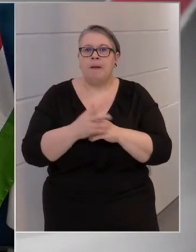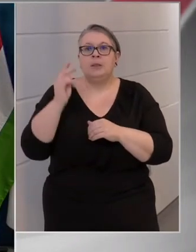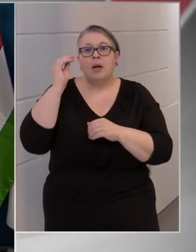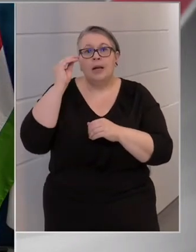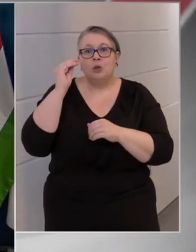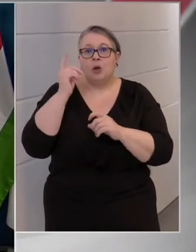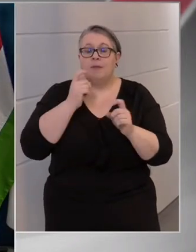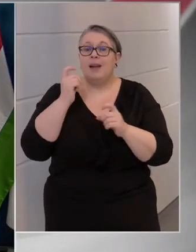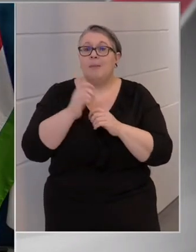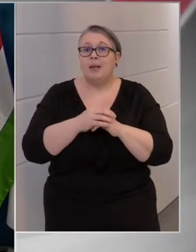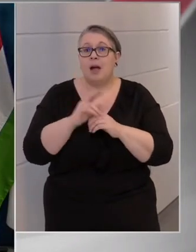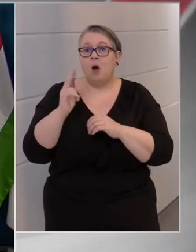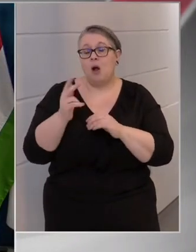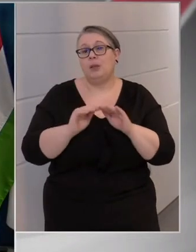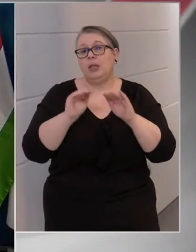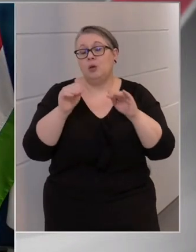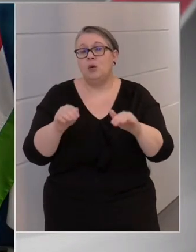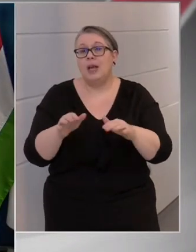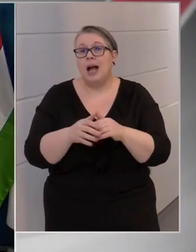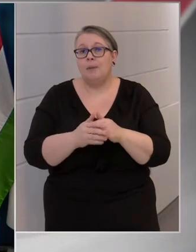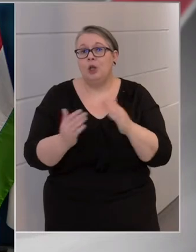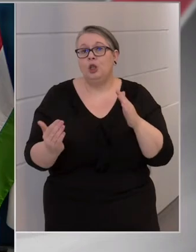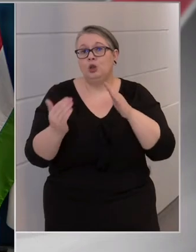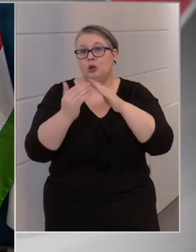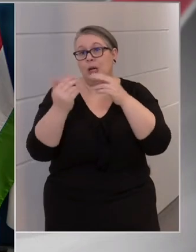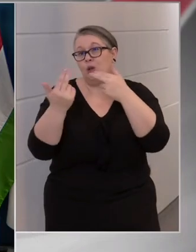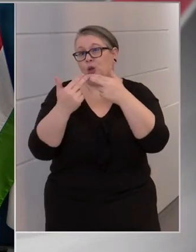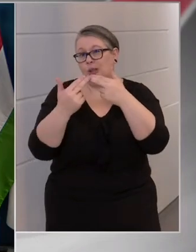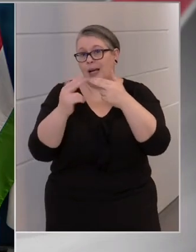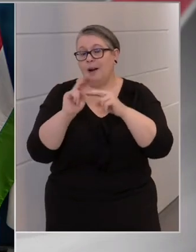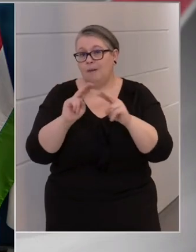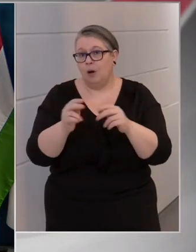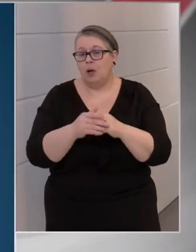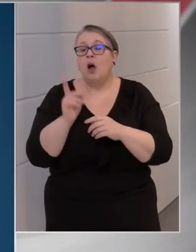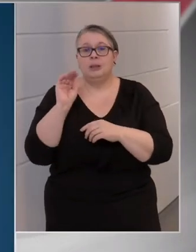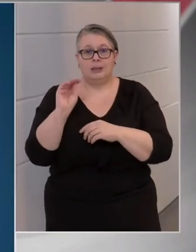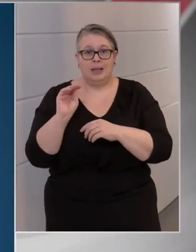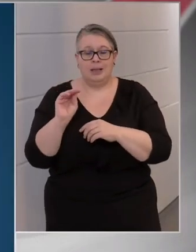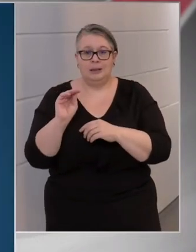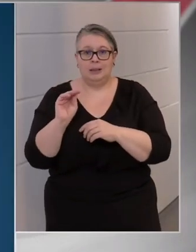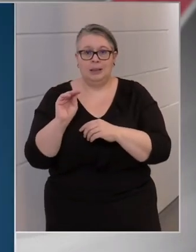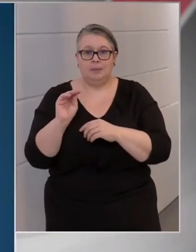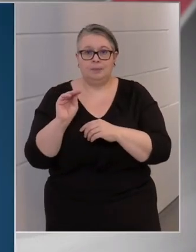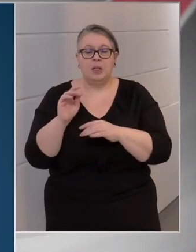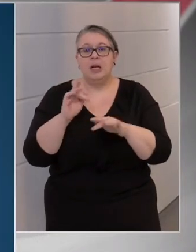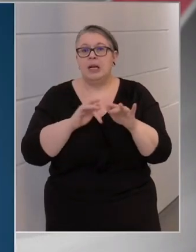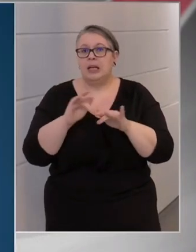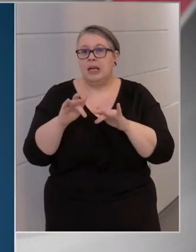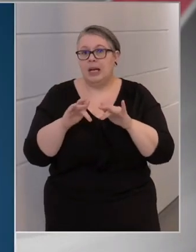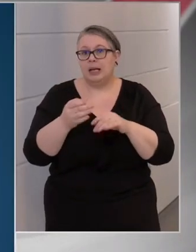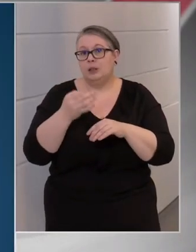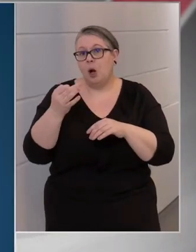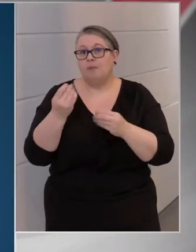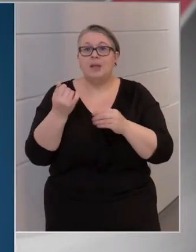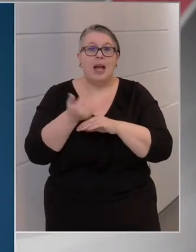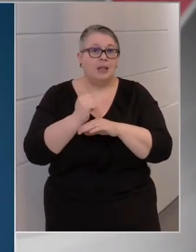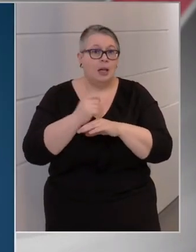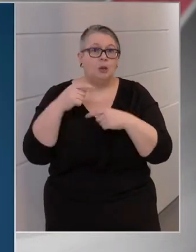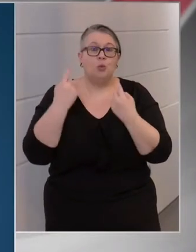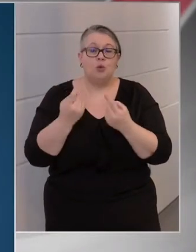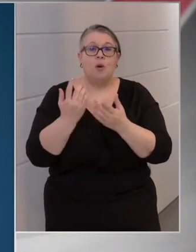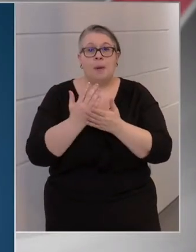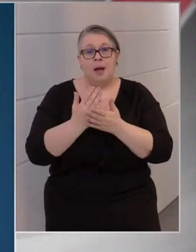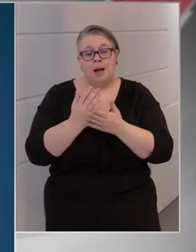szakértők véleménye az, hogy a harmadik hullám csúcsának a közelében járunk. Ez azt jelenti, hogy néhány nap vagy egy hét múlva